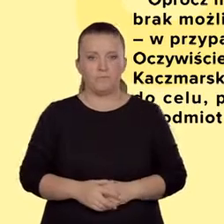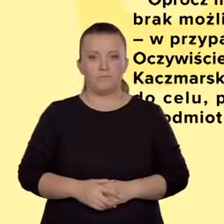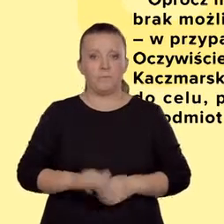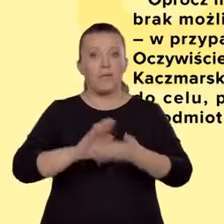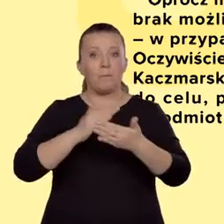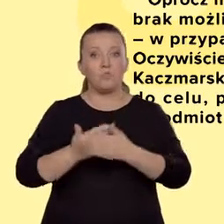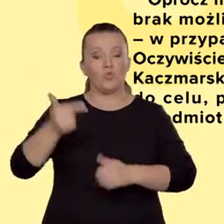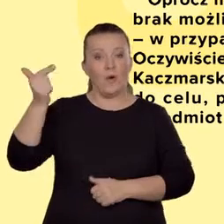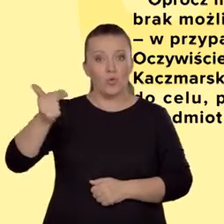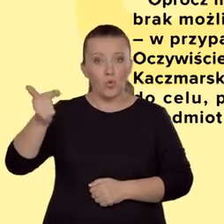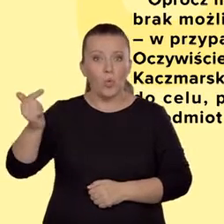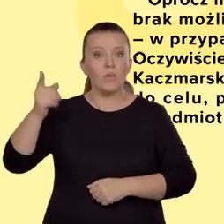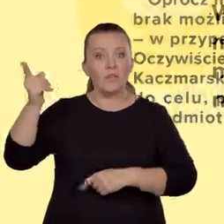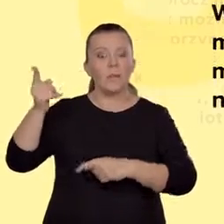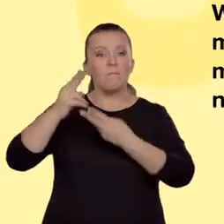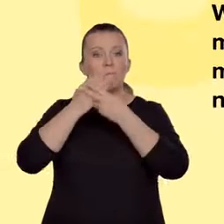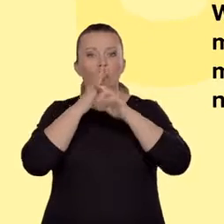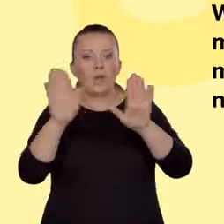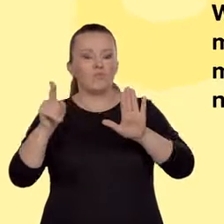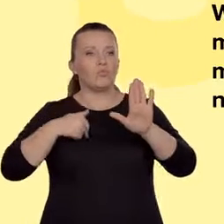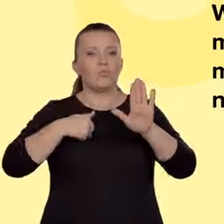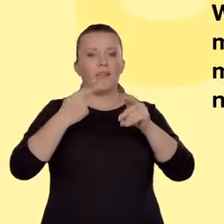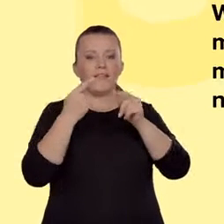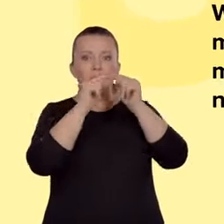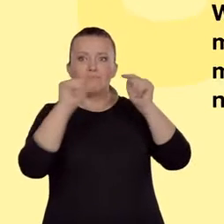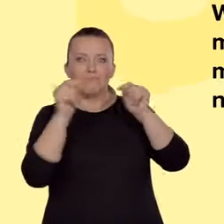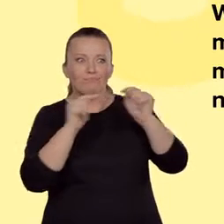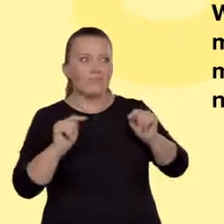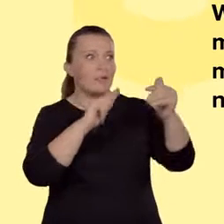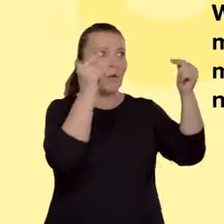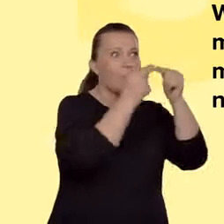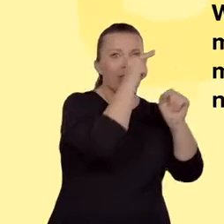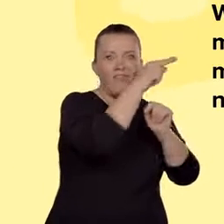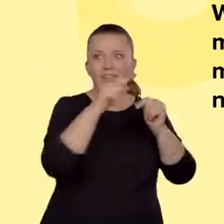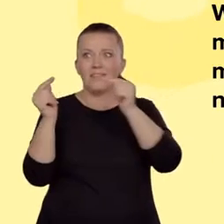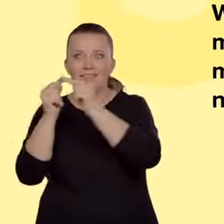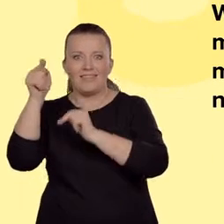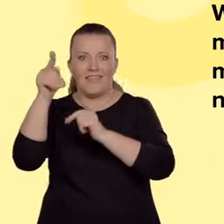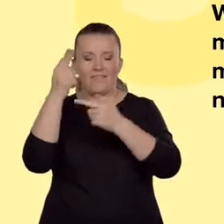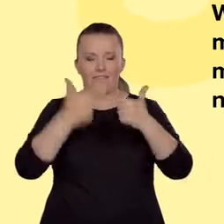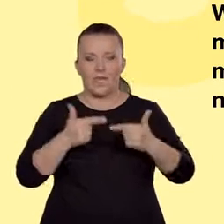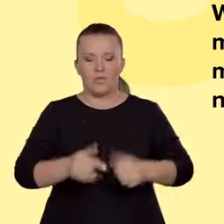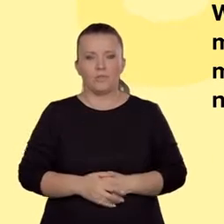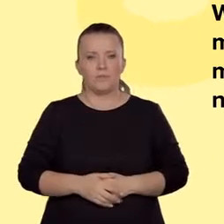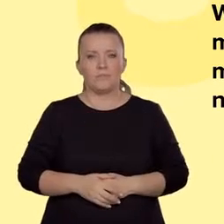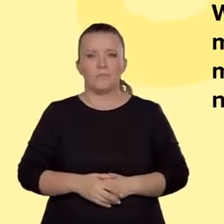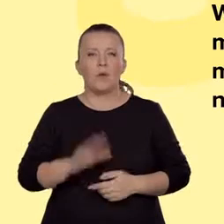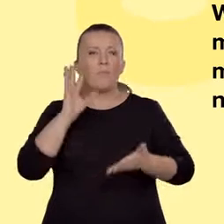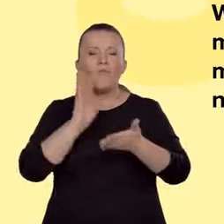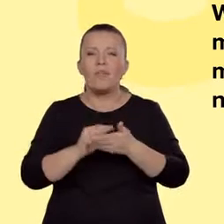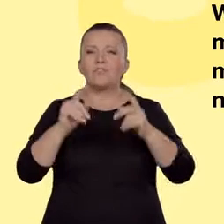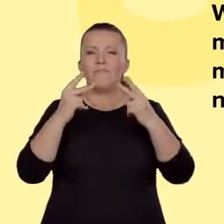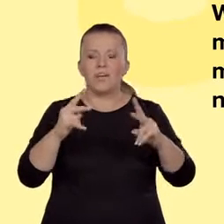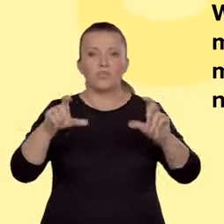zdaniach odnosić się do obu wierszy. Powtórzmy raz jeszcze. Analiza powinna być funkcjonalna i wiązać się z interpretacją.